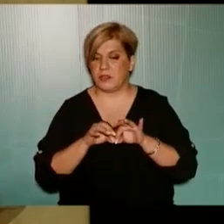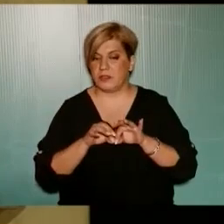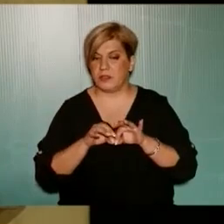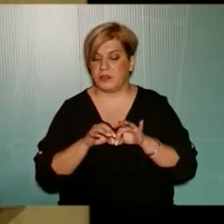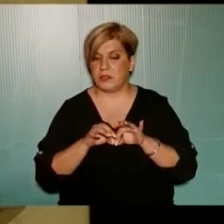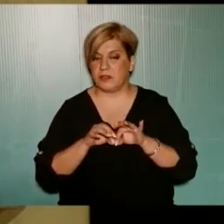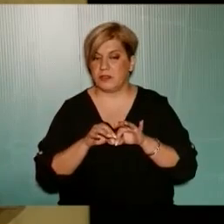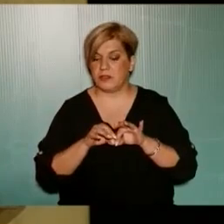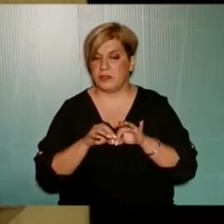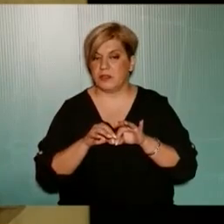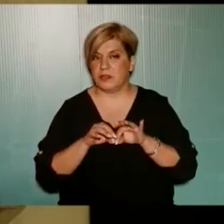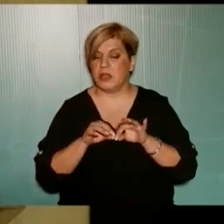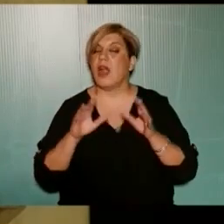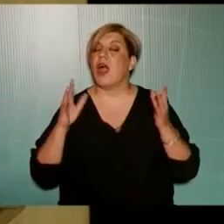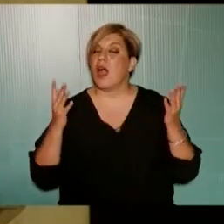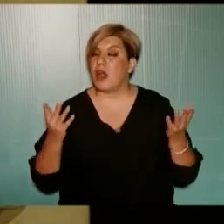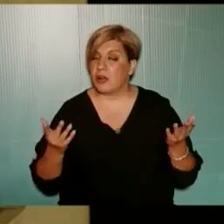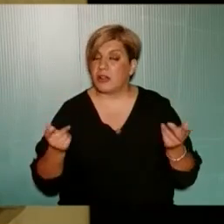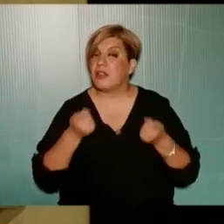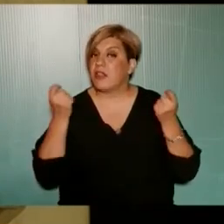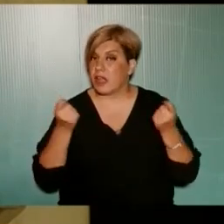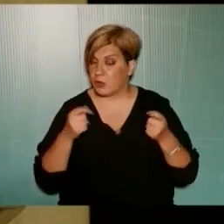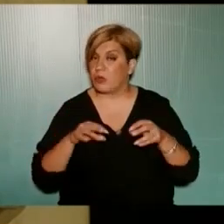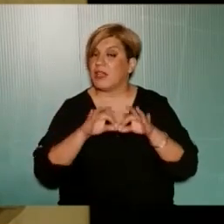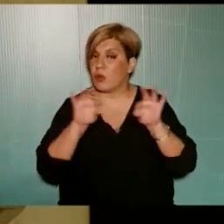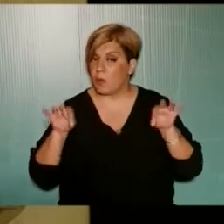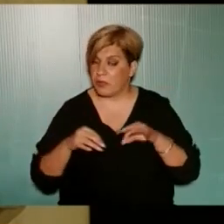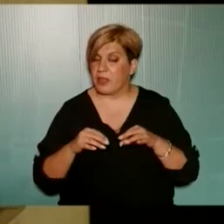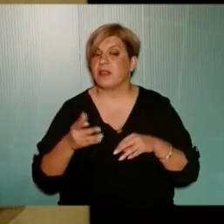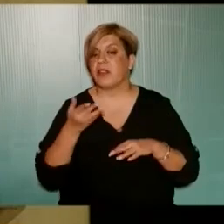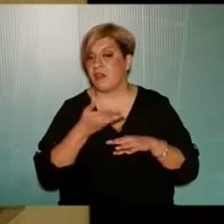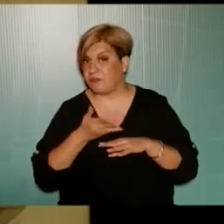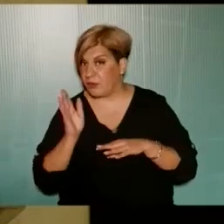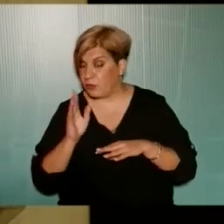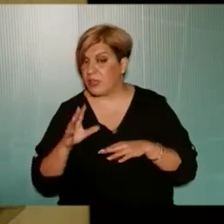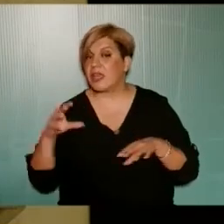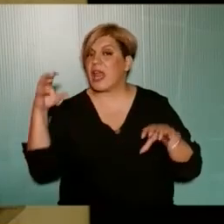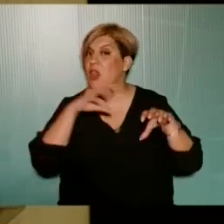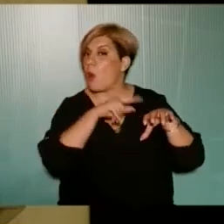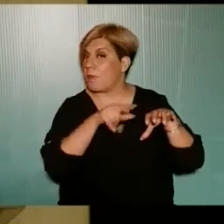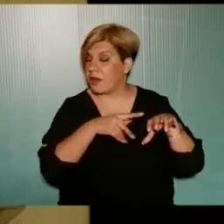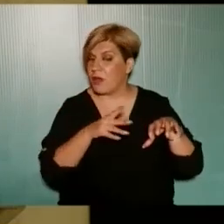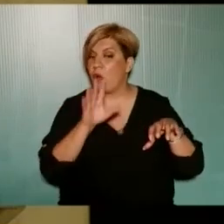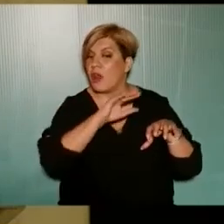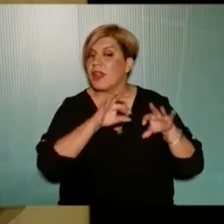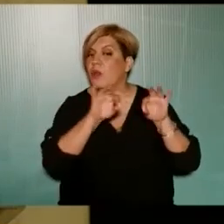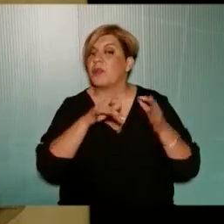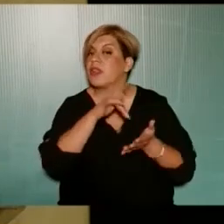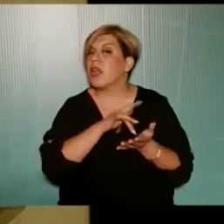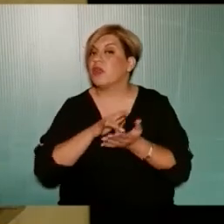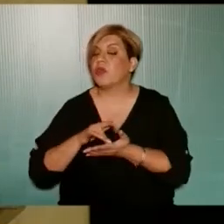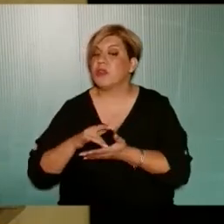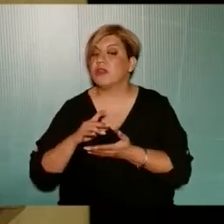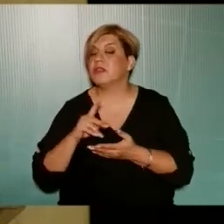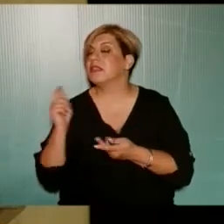το ζήτημα Το πρόβλημα της σχολικής στέγης Αλλά το τι θα απογίνουν Και από αυτά που θα φύγουν και πρέπει να φύγουν τα λιώμενα Όλα αυτά τα οικόπεδα στο κέντρο Ή